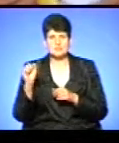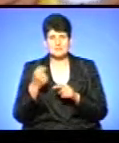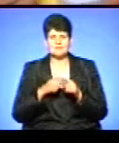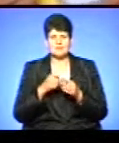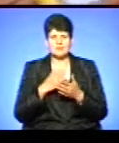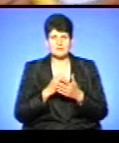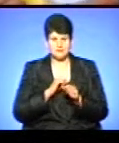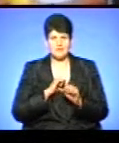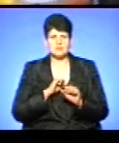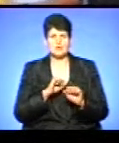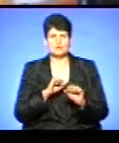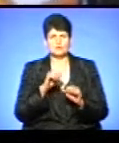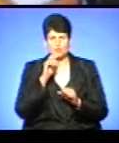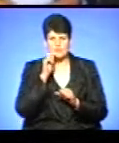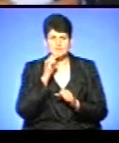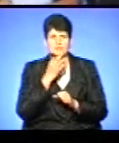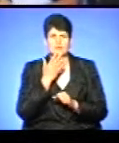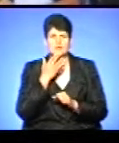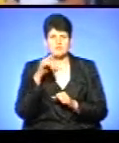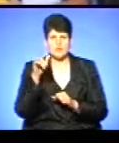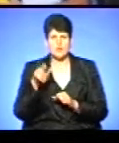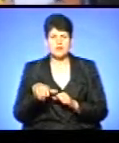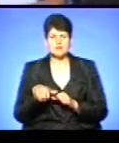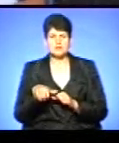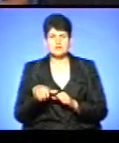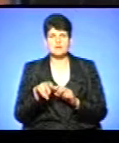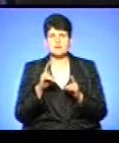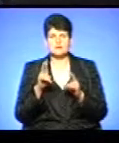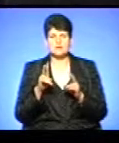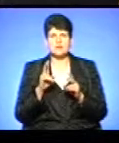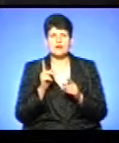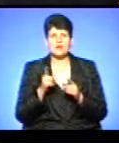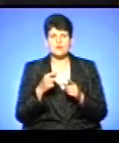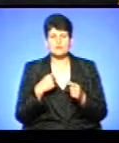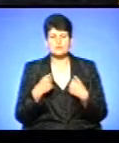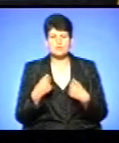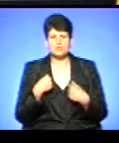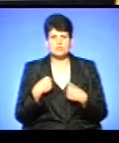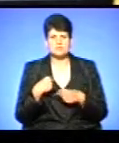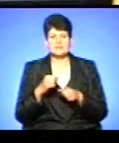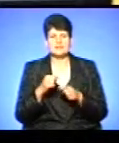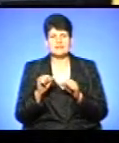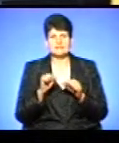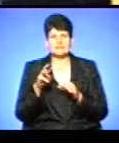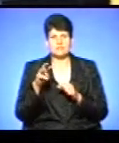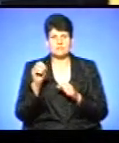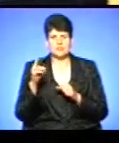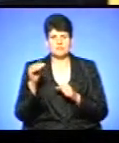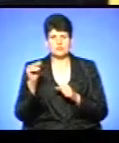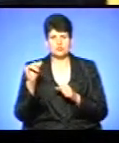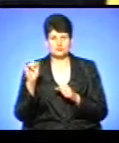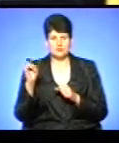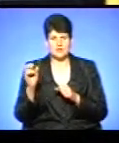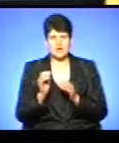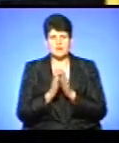патріот, це є український націоналіст, нікого замордували під керівництво Медведчука. І я прошу